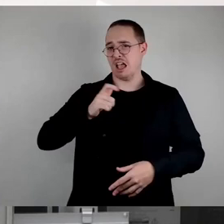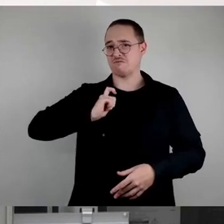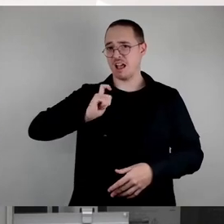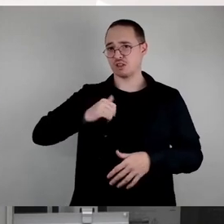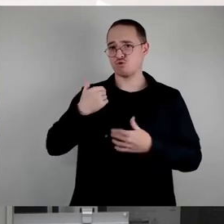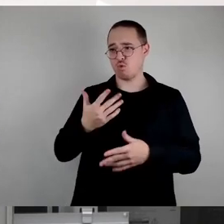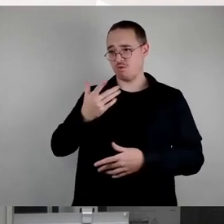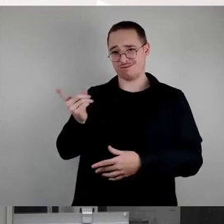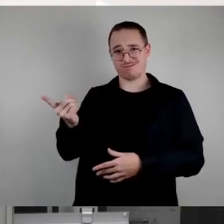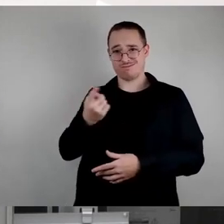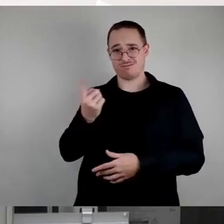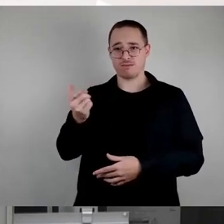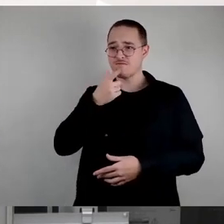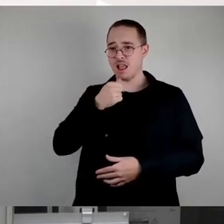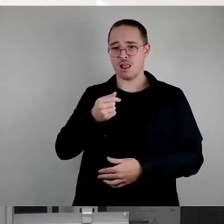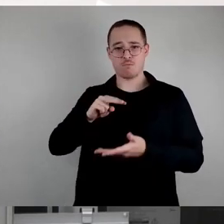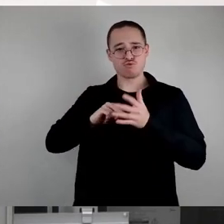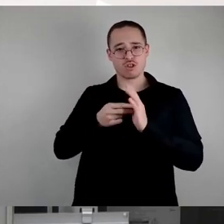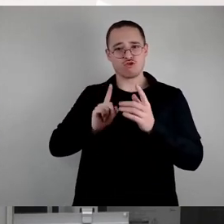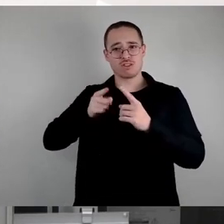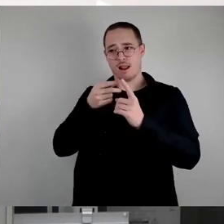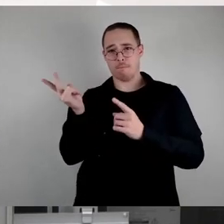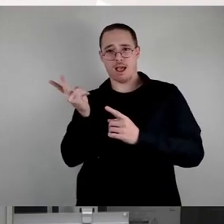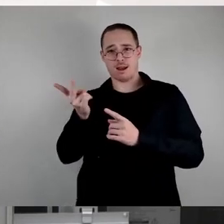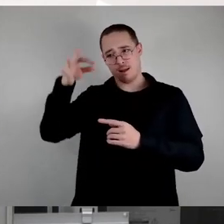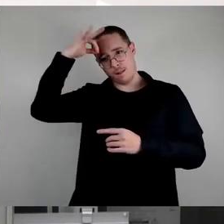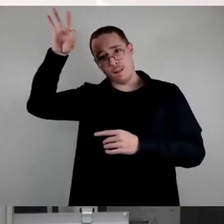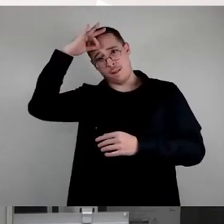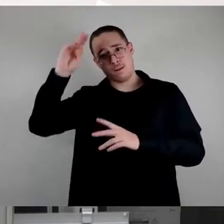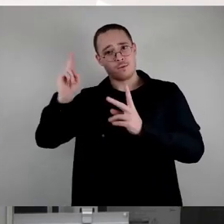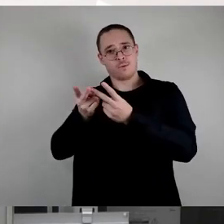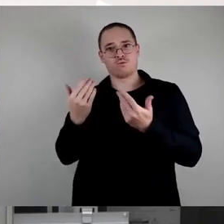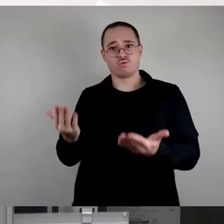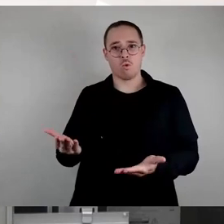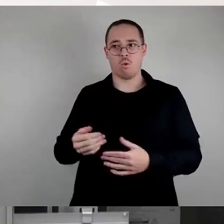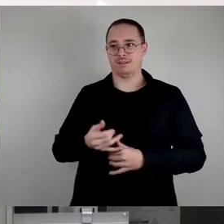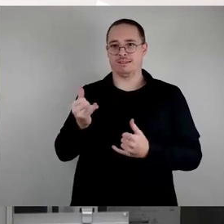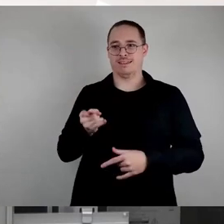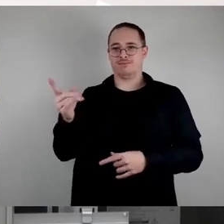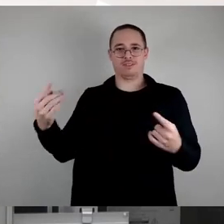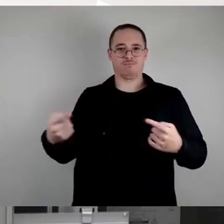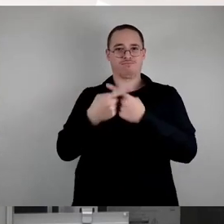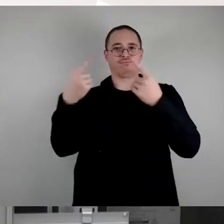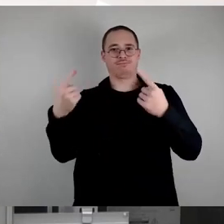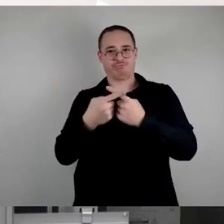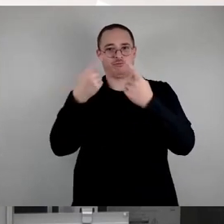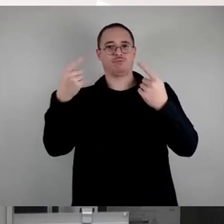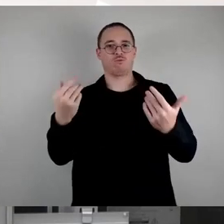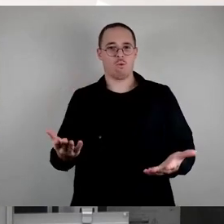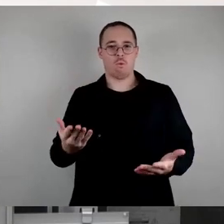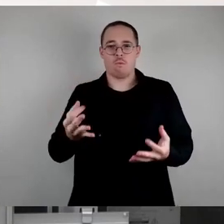dieses politische Ziel verfolgt. So steht jetzt die Gefahr, dass das Ganze hier scheitert. Und das fände ich sehr, sehr ungünstig. Wir werden dem